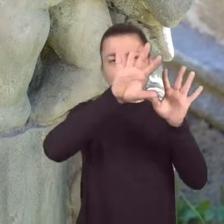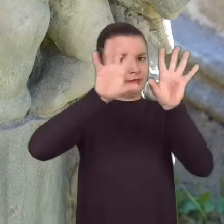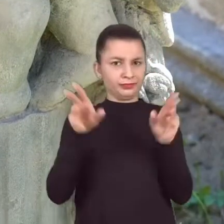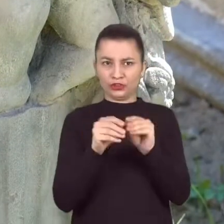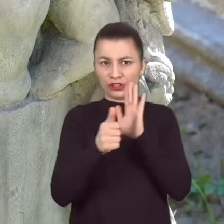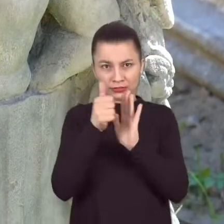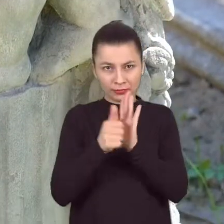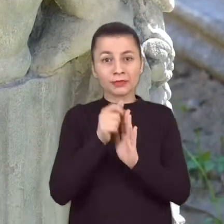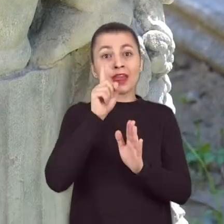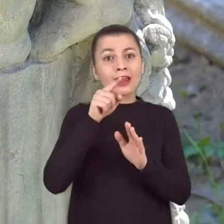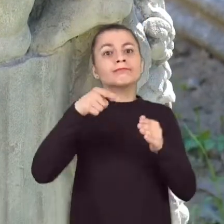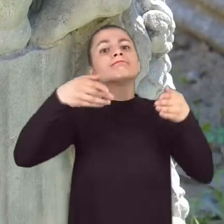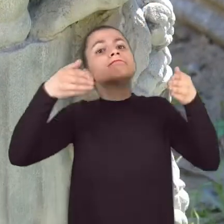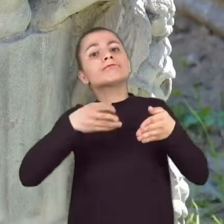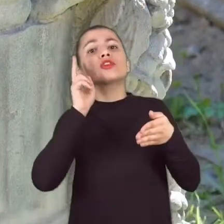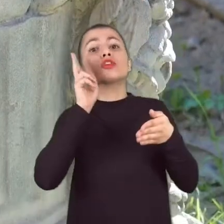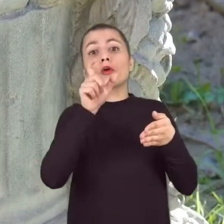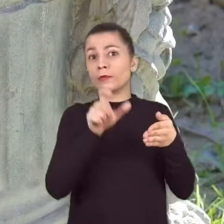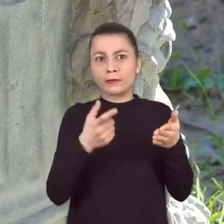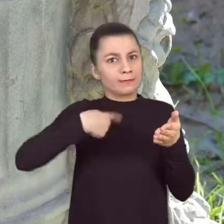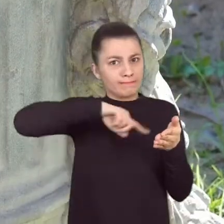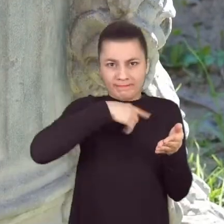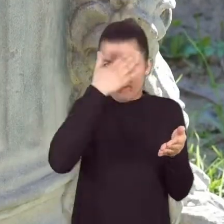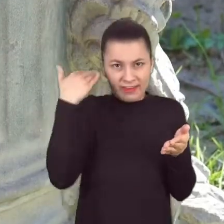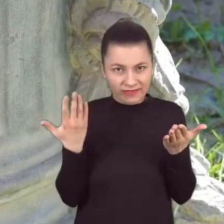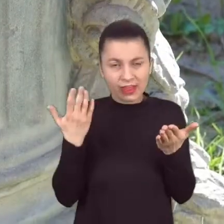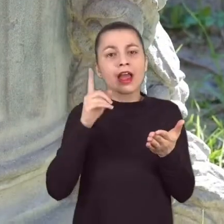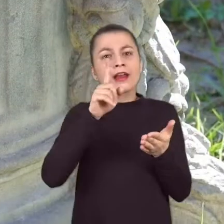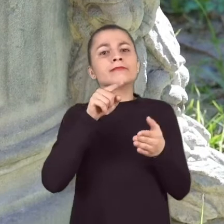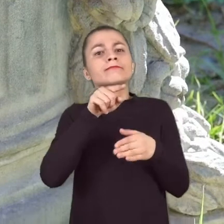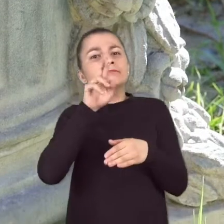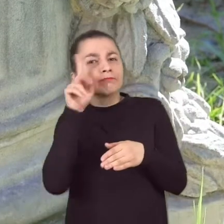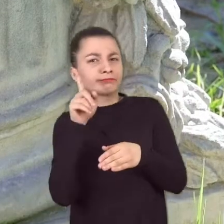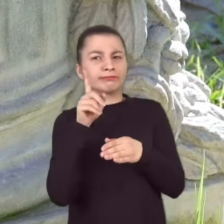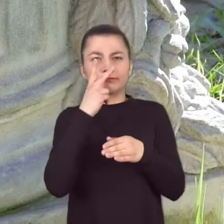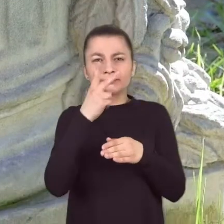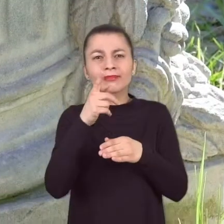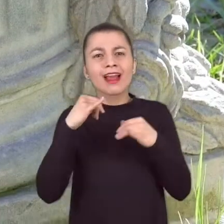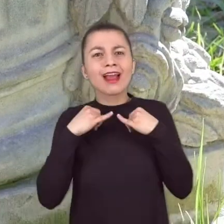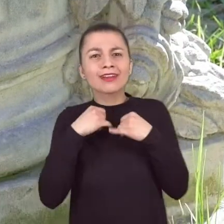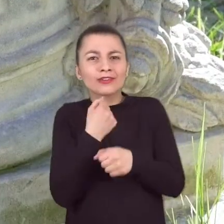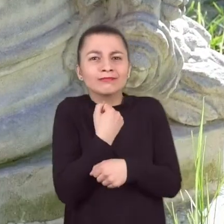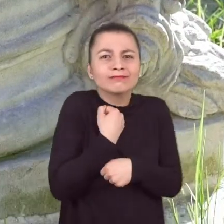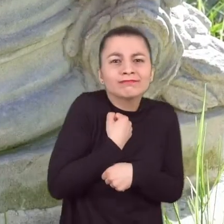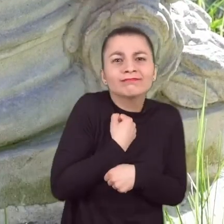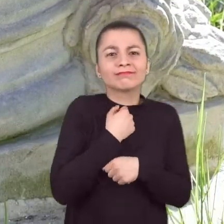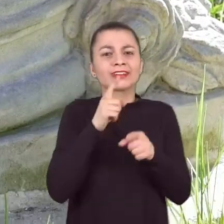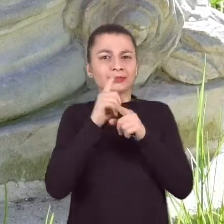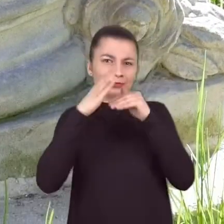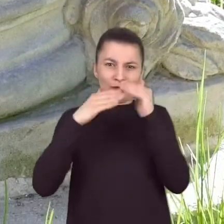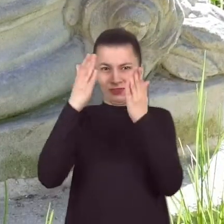Nie wiemy kogo miał upamiętniać pomnik, jednak czułość gestu aniołków, ich dziecięce postaci